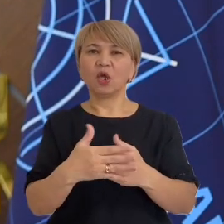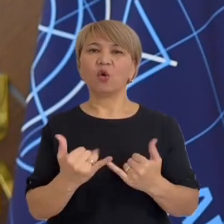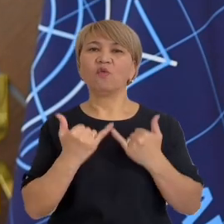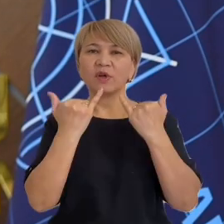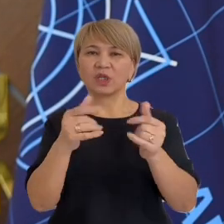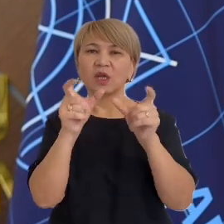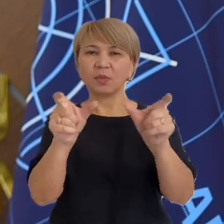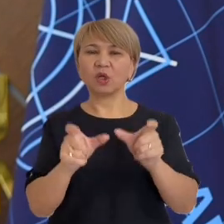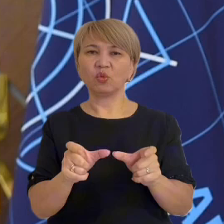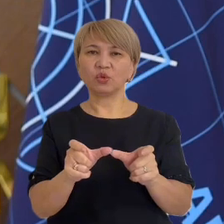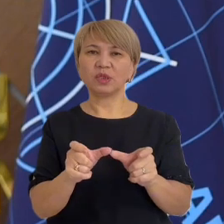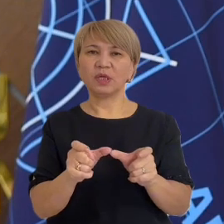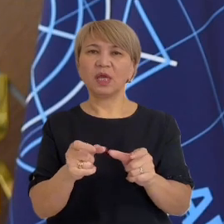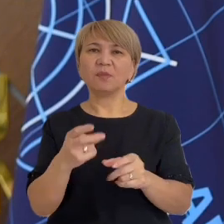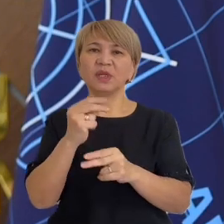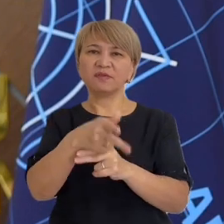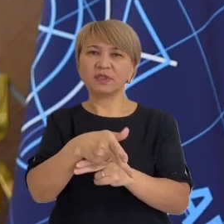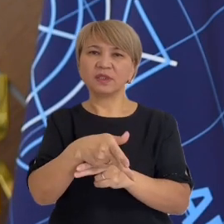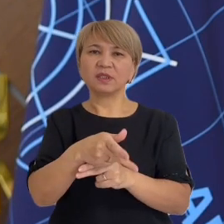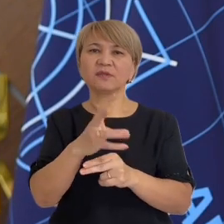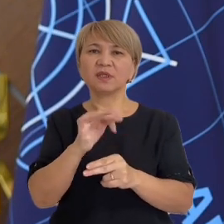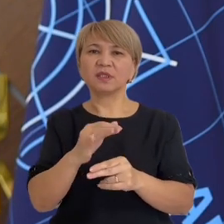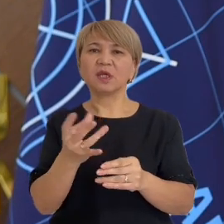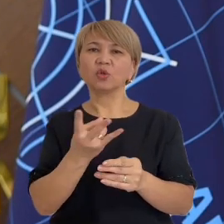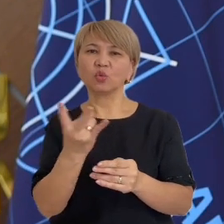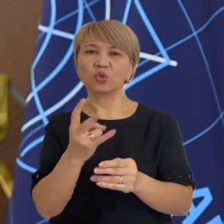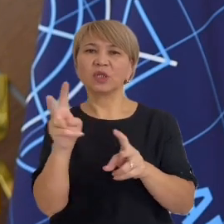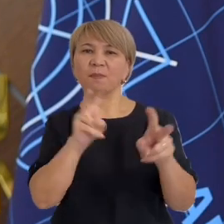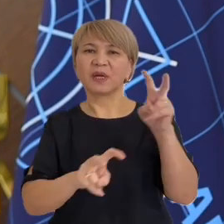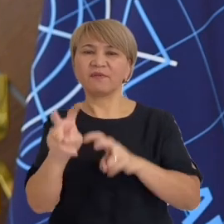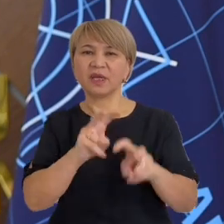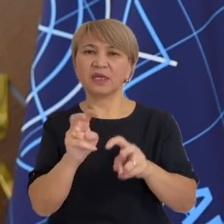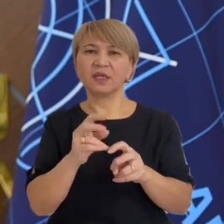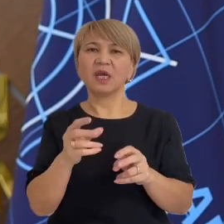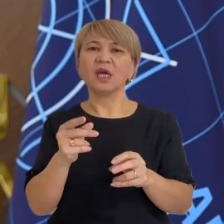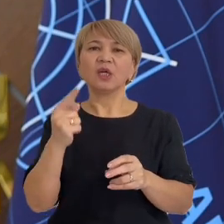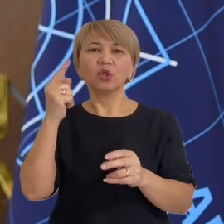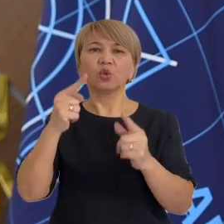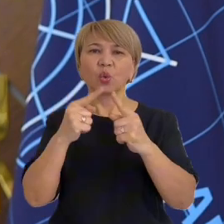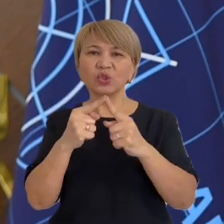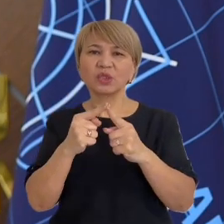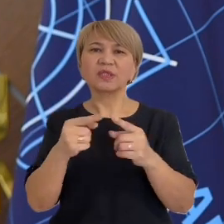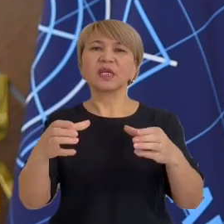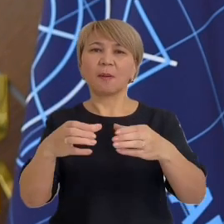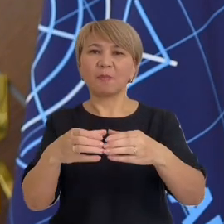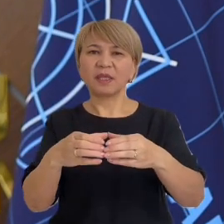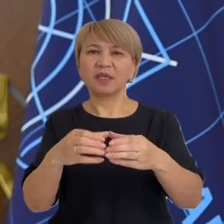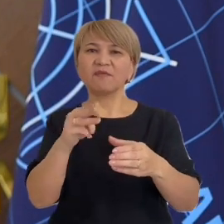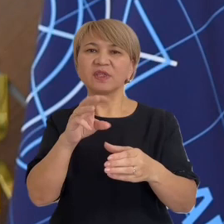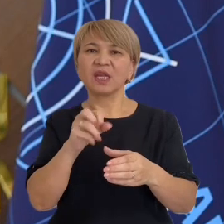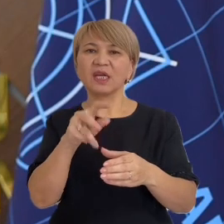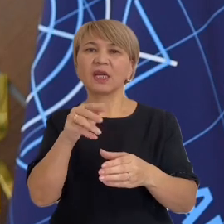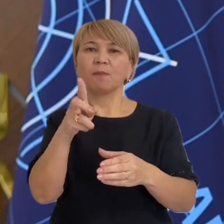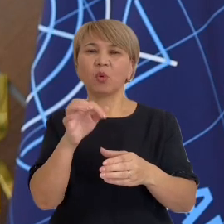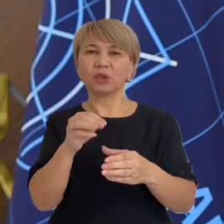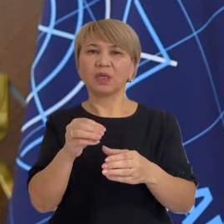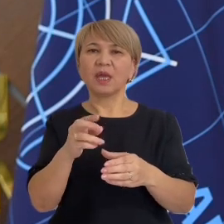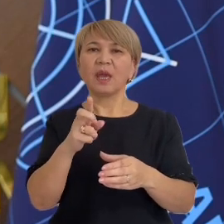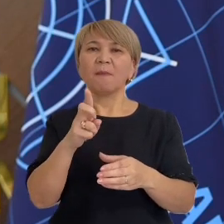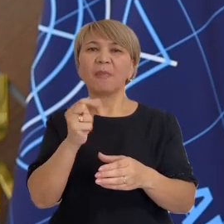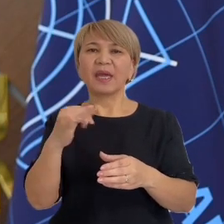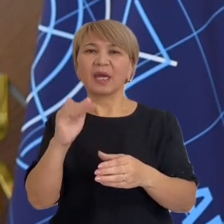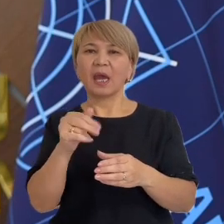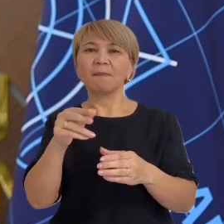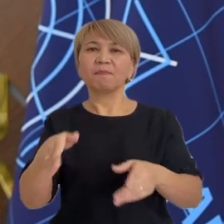граждане, при инвестировании средств необходимо проверять надежность компании. Для этого функционирует телеграм-бот Байка Пирамида. Кроме того,